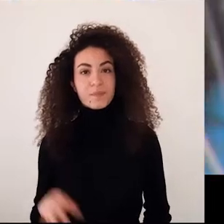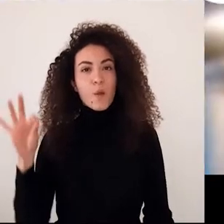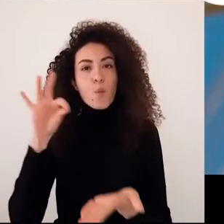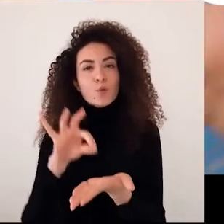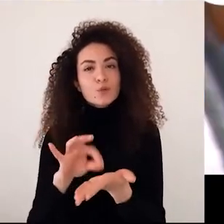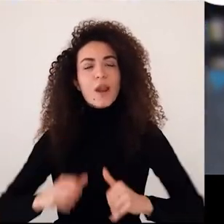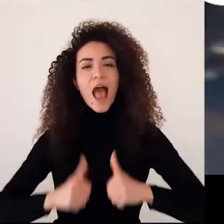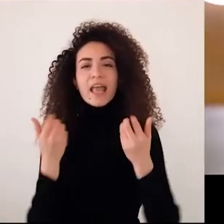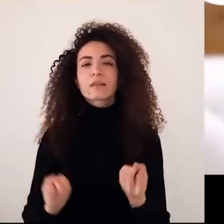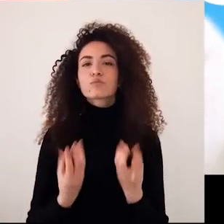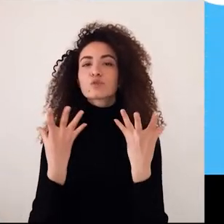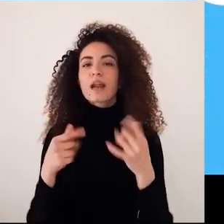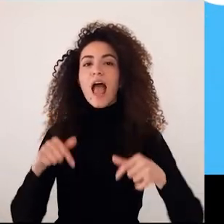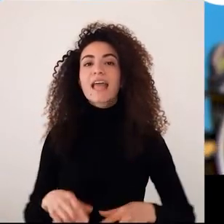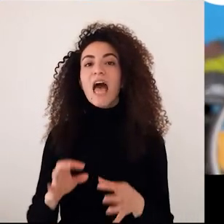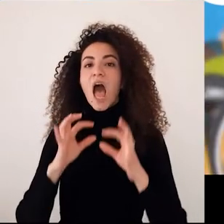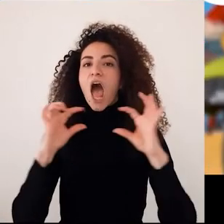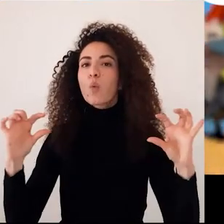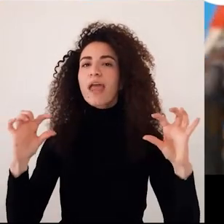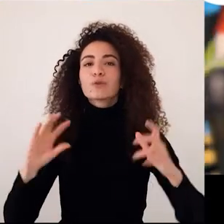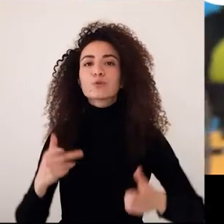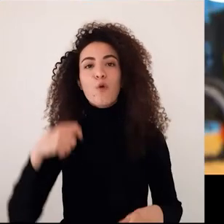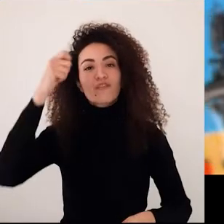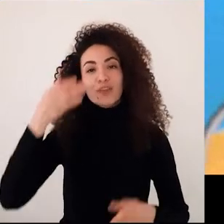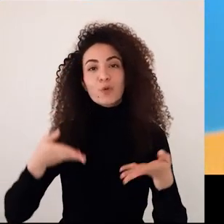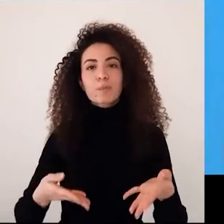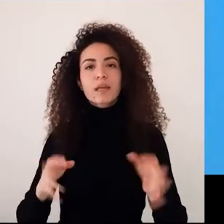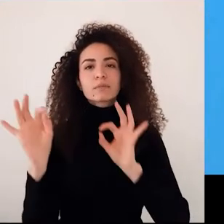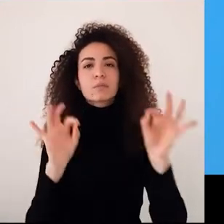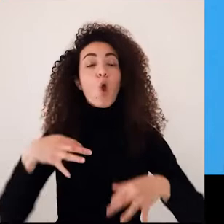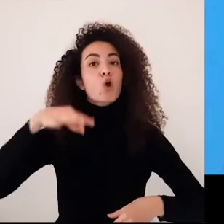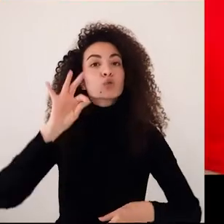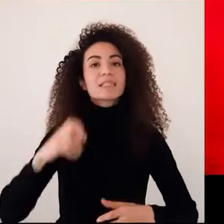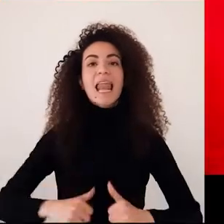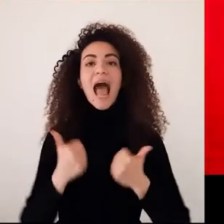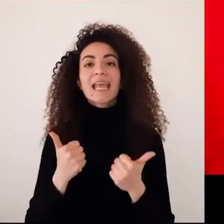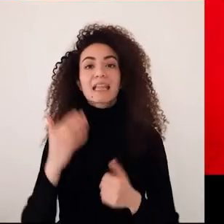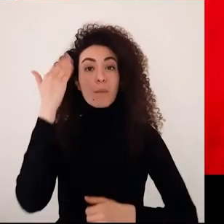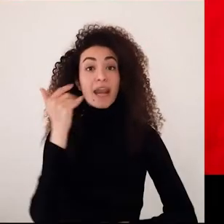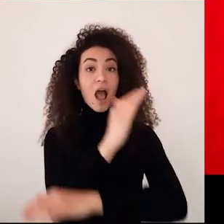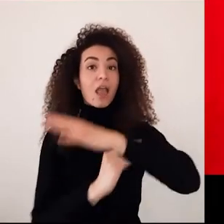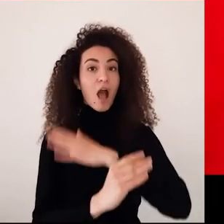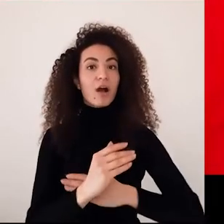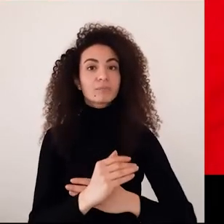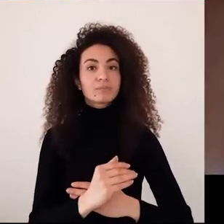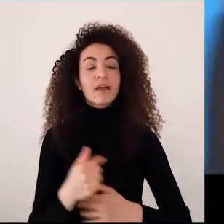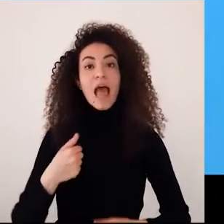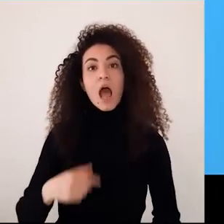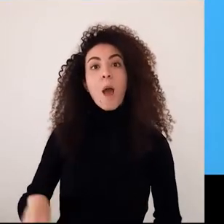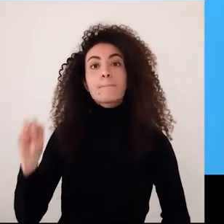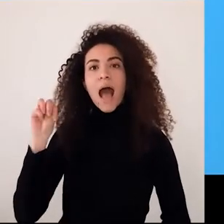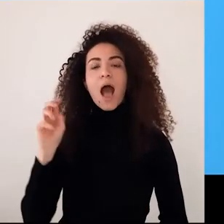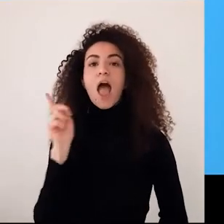نحو حياة مثبرة عنوان لمنصة أونلاين للتطوير الذاتي صممت خصيصاً لتتناول حياة المرأة ذات الإعاقة